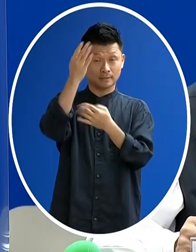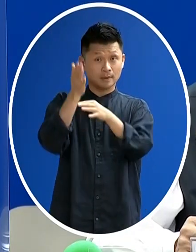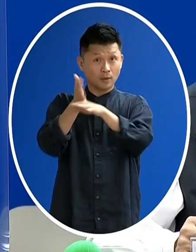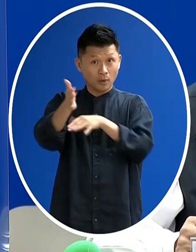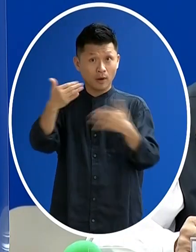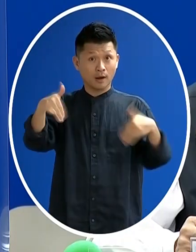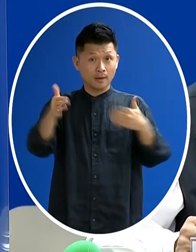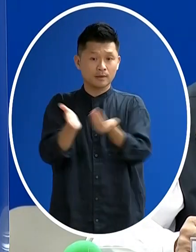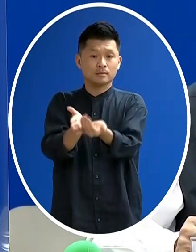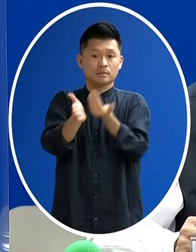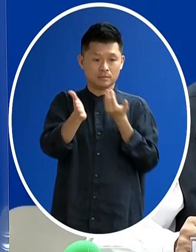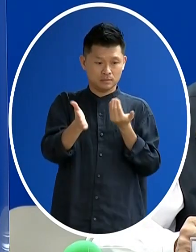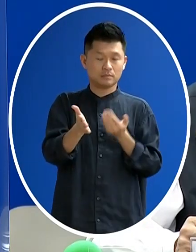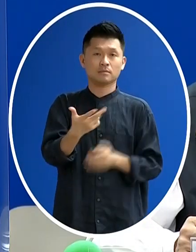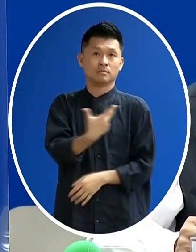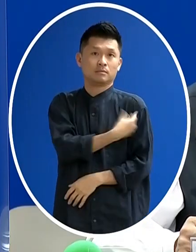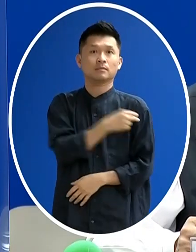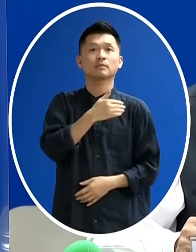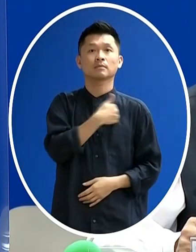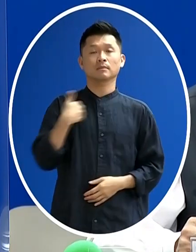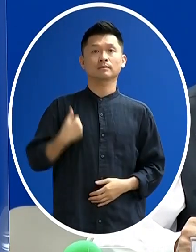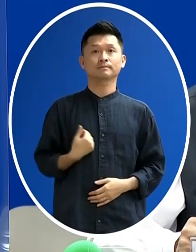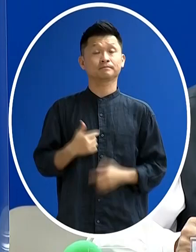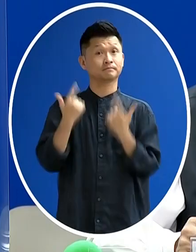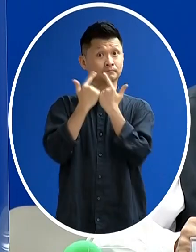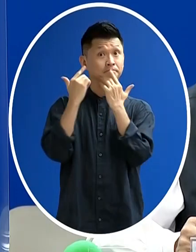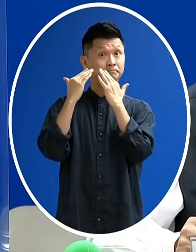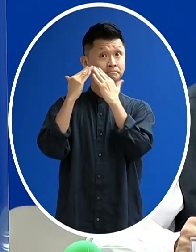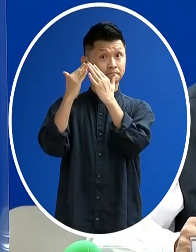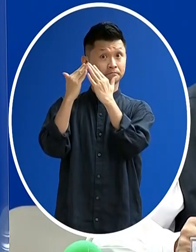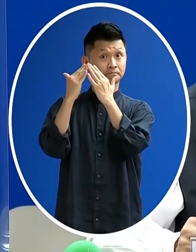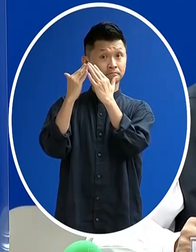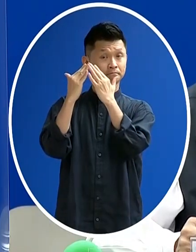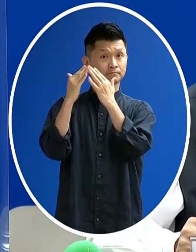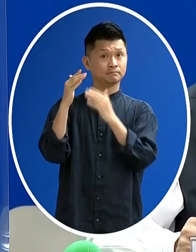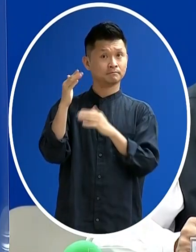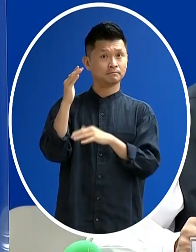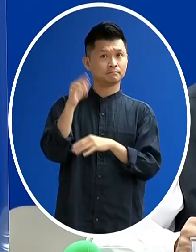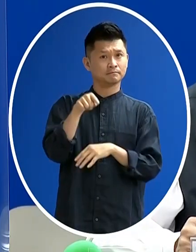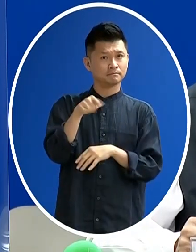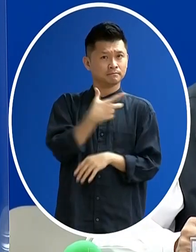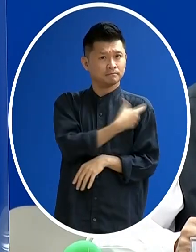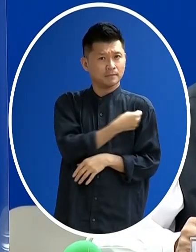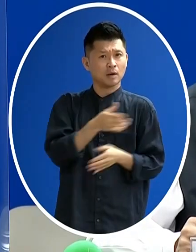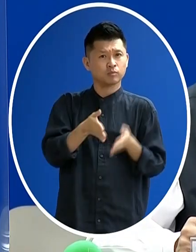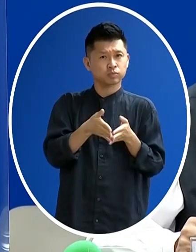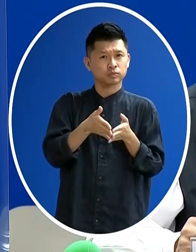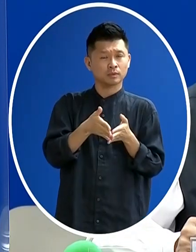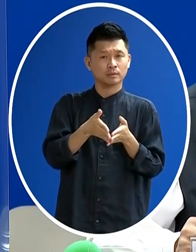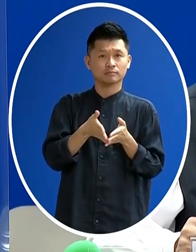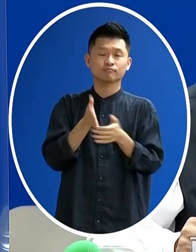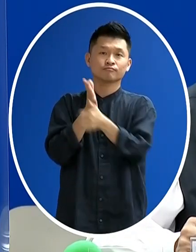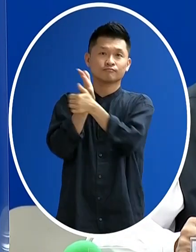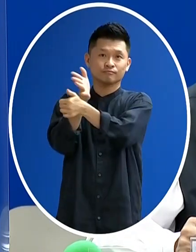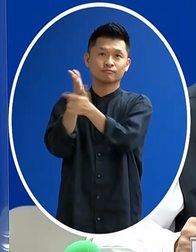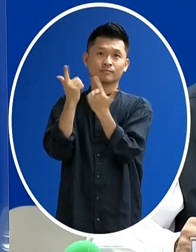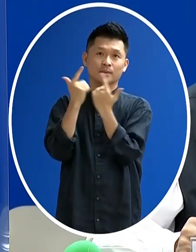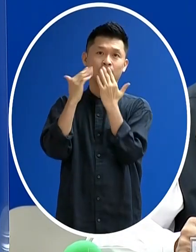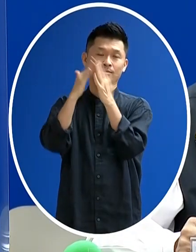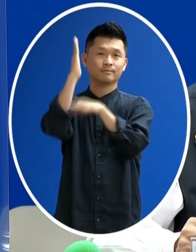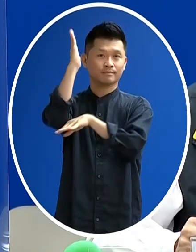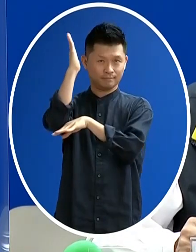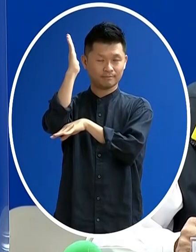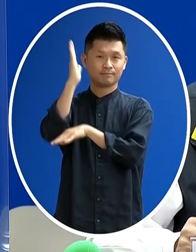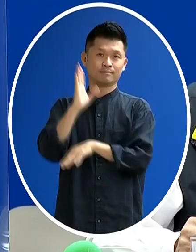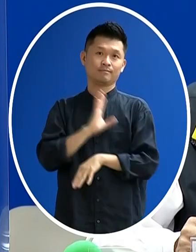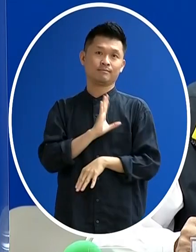滿那這個部分有關北市他們這個相關的要施打還是要詢問台北市的政府